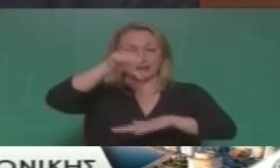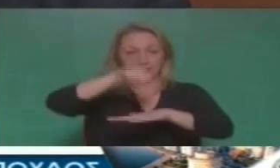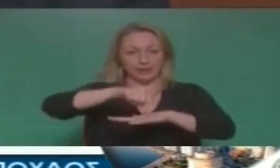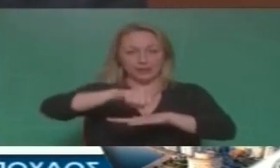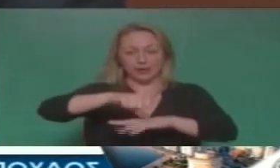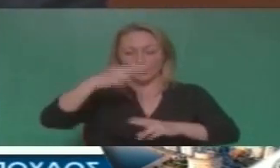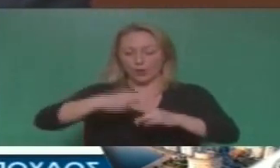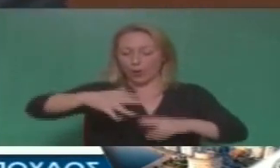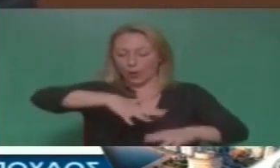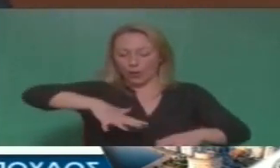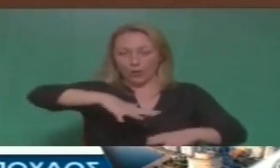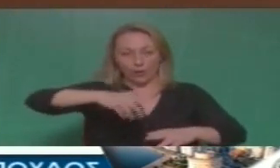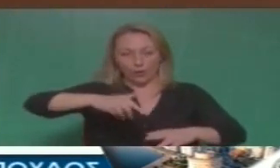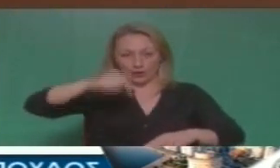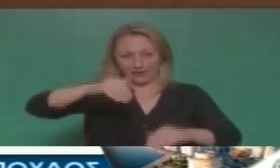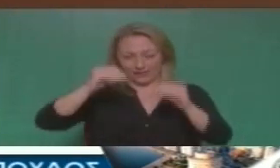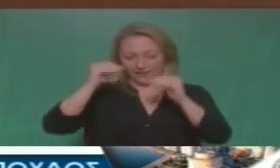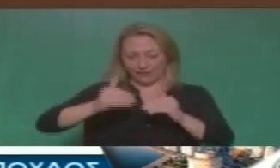και για τις επόμενες γενιές.